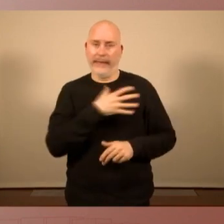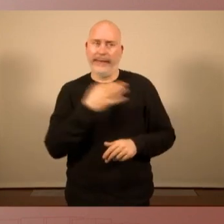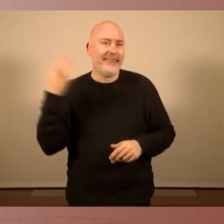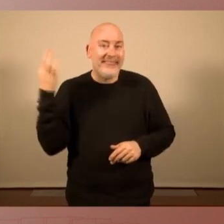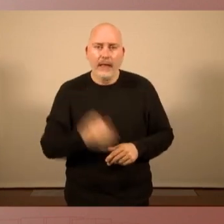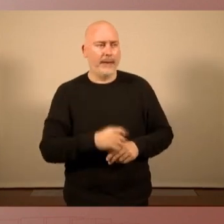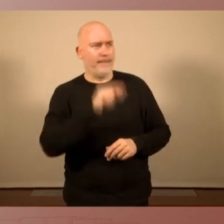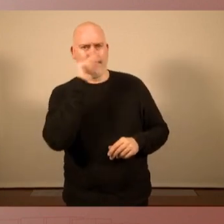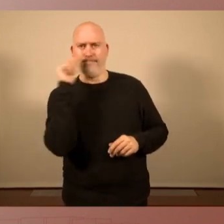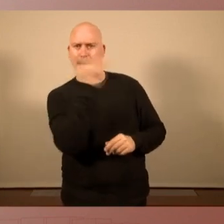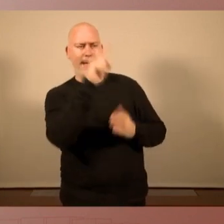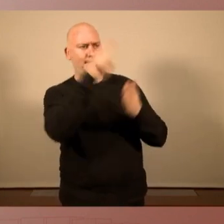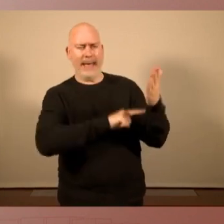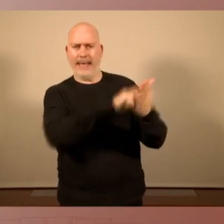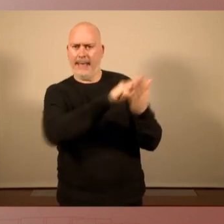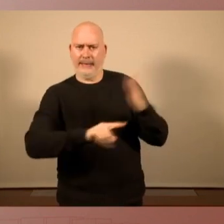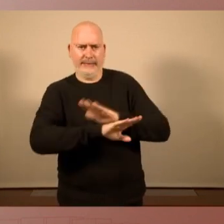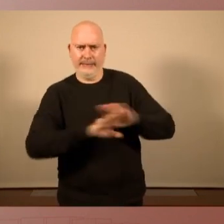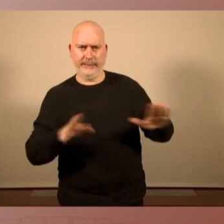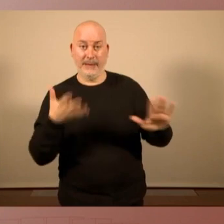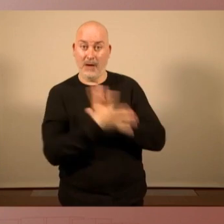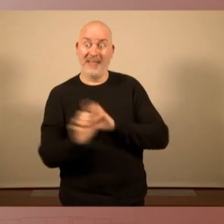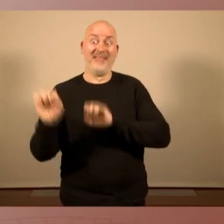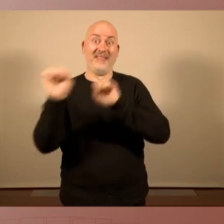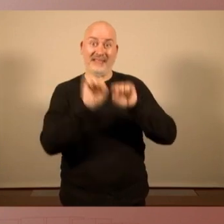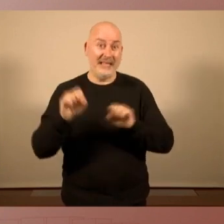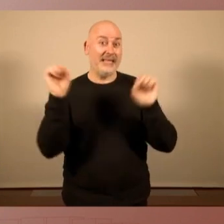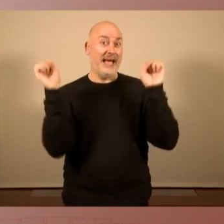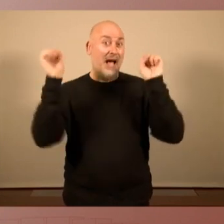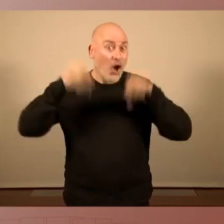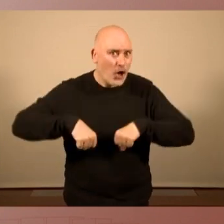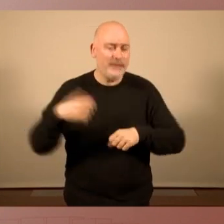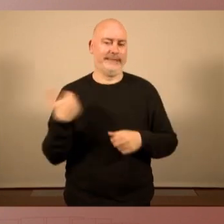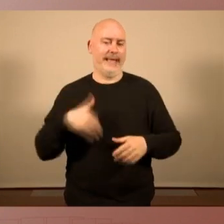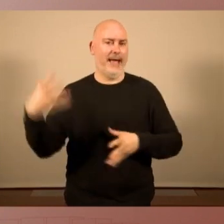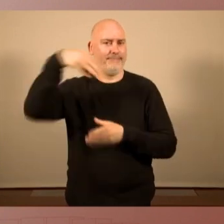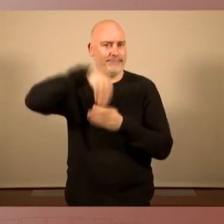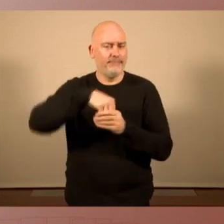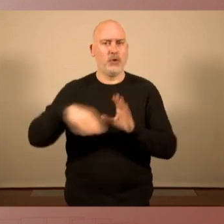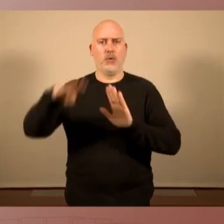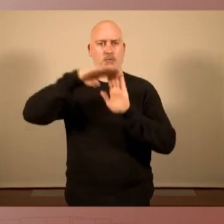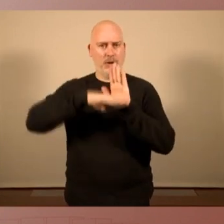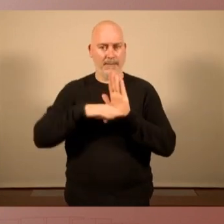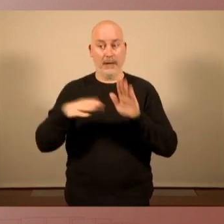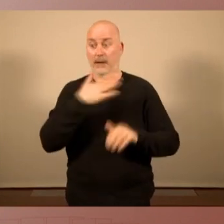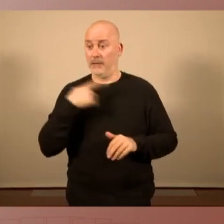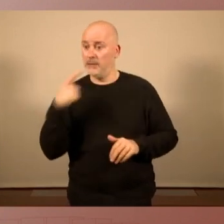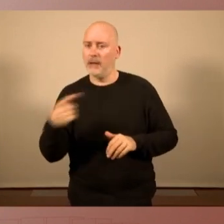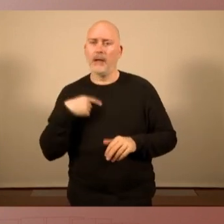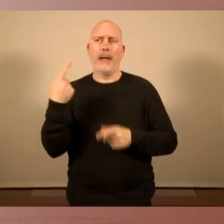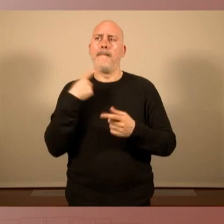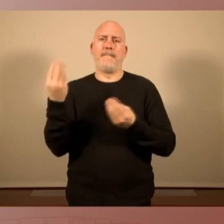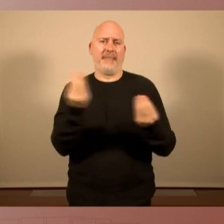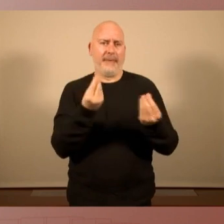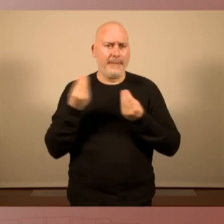del primer moment per defensar precisament aquells acords que tenim recollits en el programa. Acords en matèria de medi ambient, en